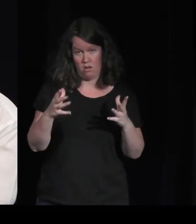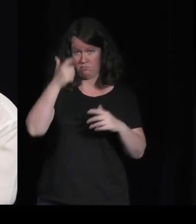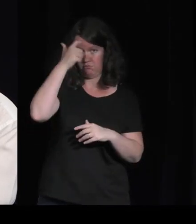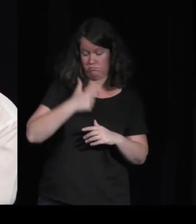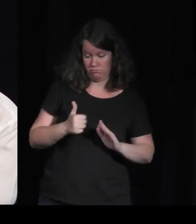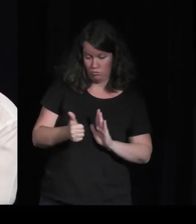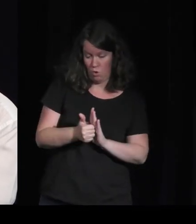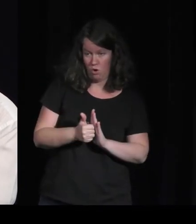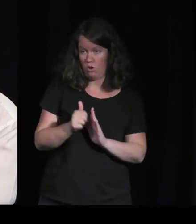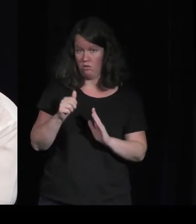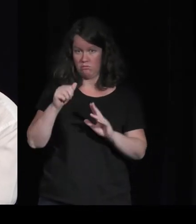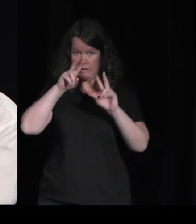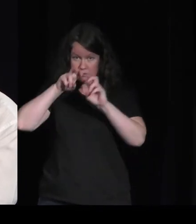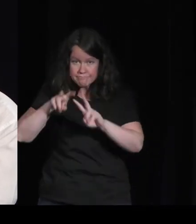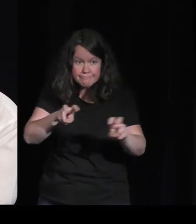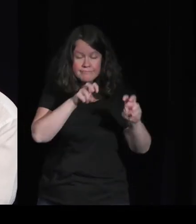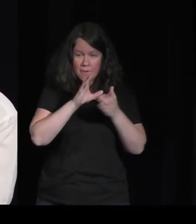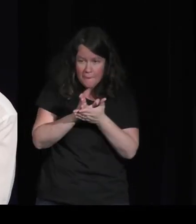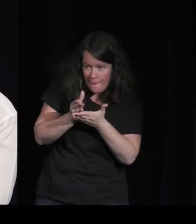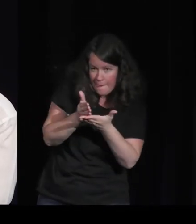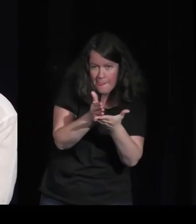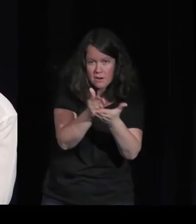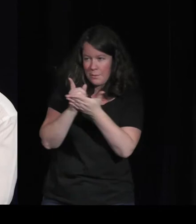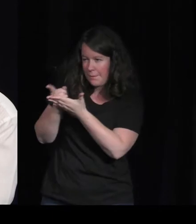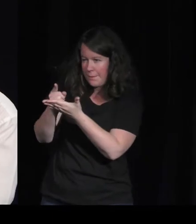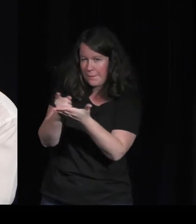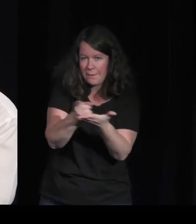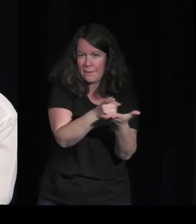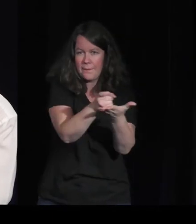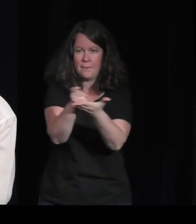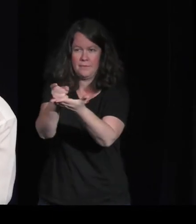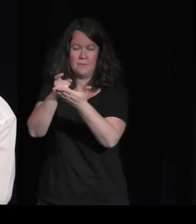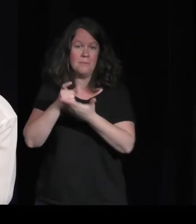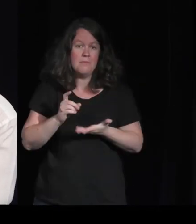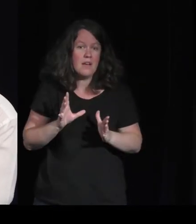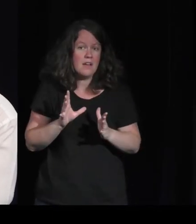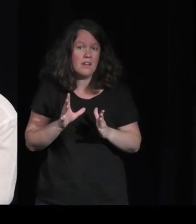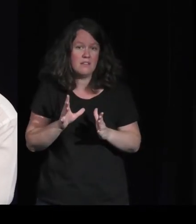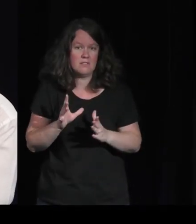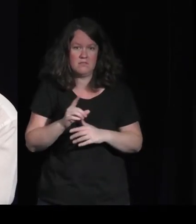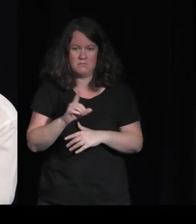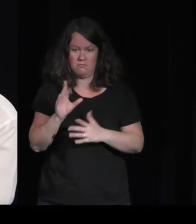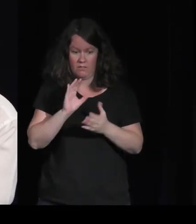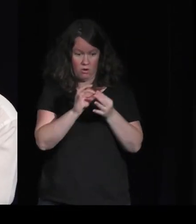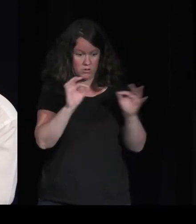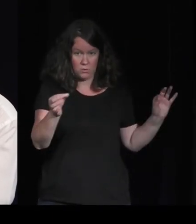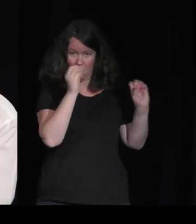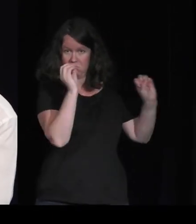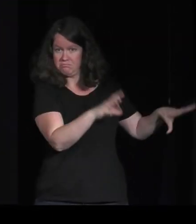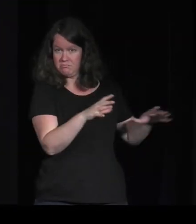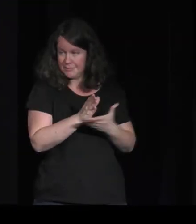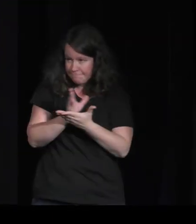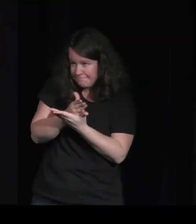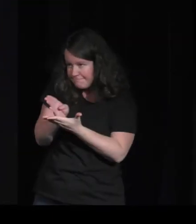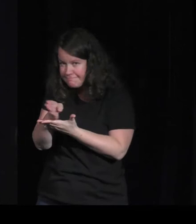la visite, dans l'exploration, dans quelque chose qui est très loin aussi de la proposition primaire du jeu lui-même. Oui, absolument.